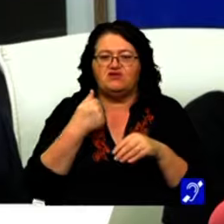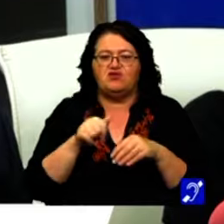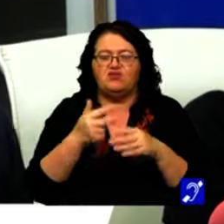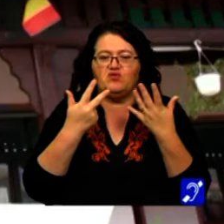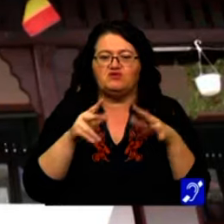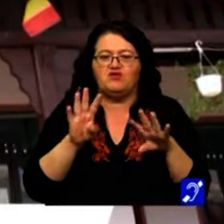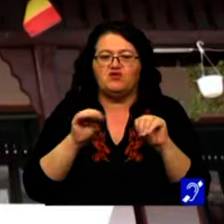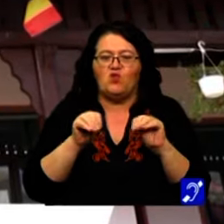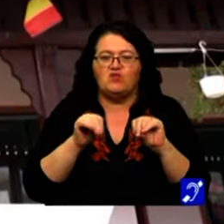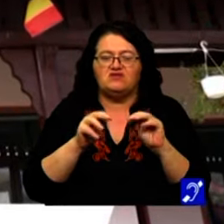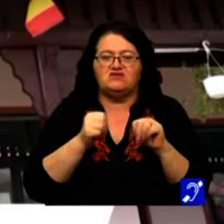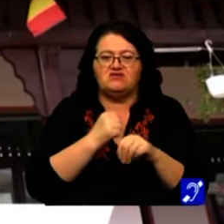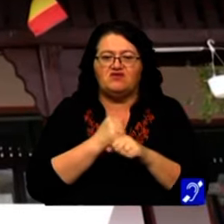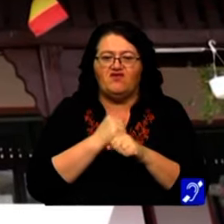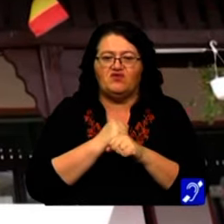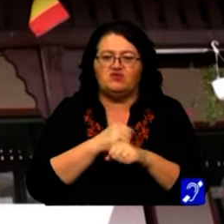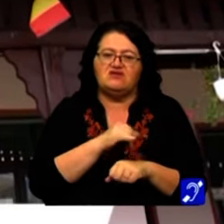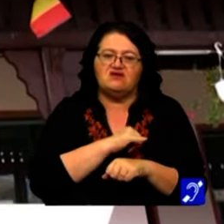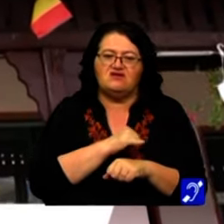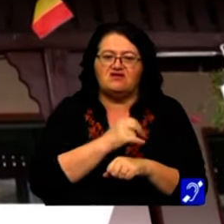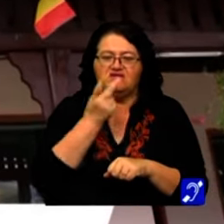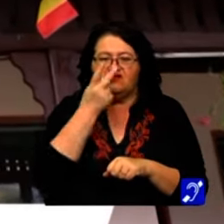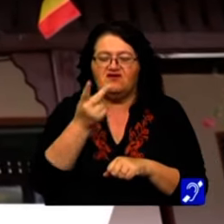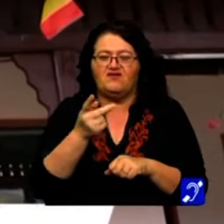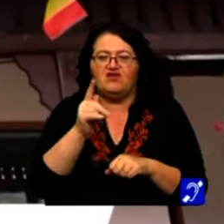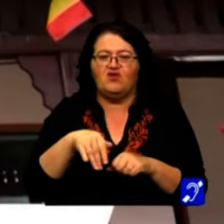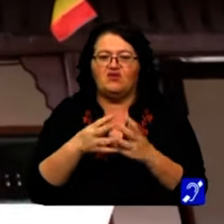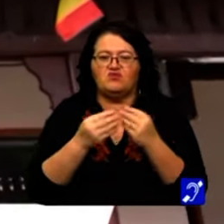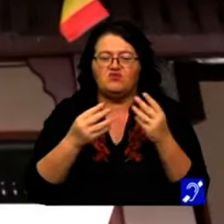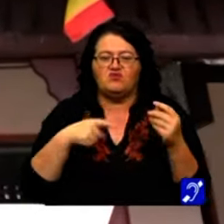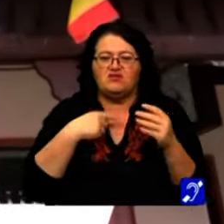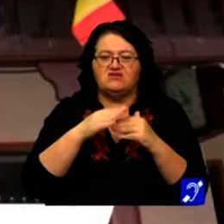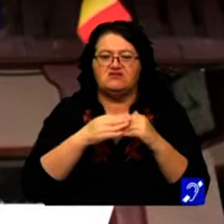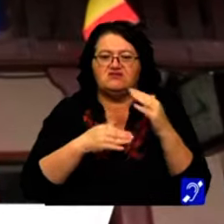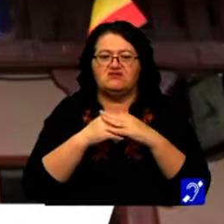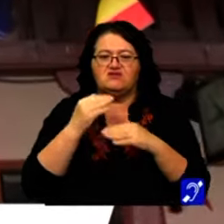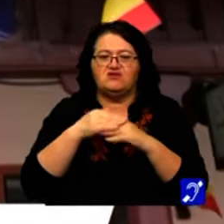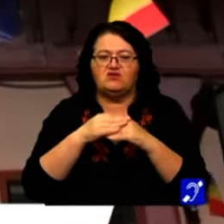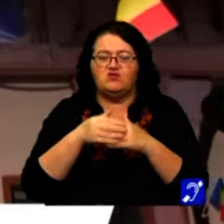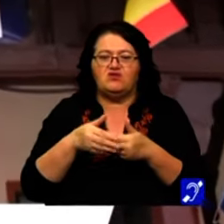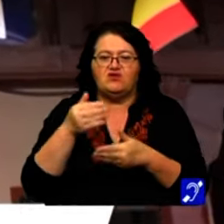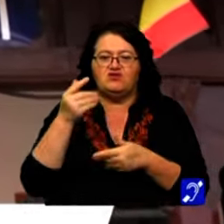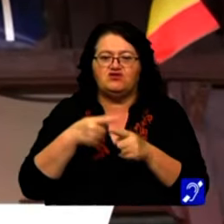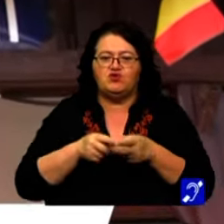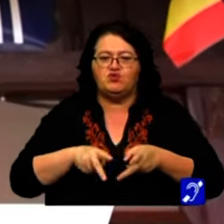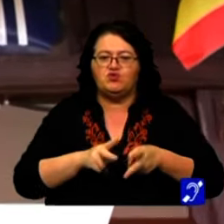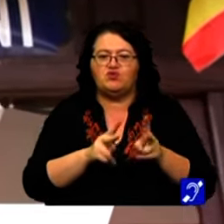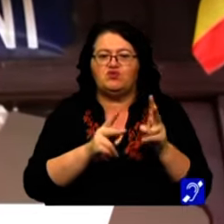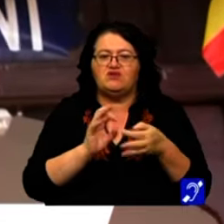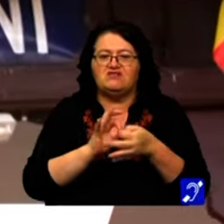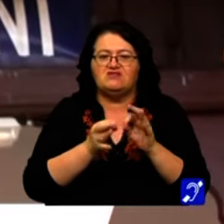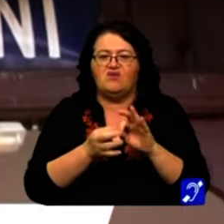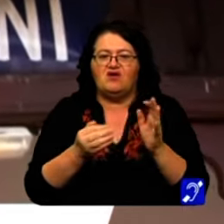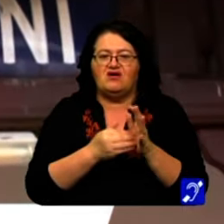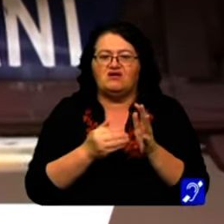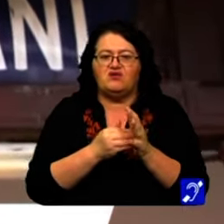s-a făcut linia. Și este interesant să vedeți că sunt kilometri întregi unde este zidul vertical și drumul. Înseamnă că ar